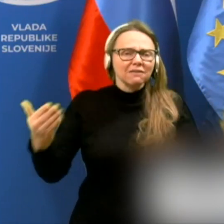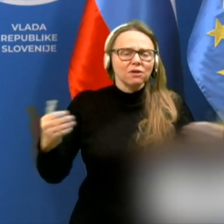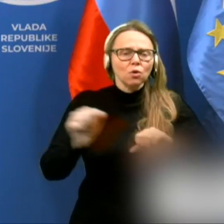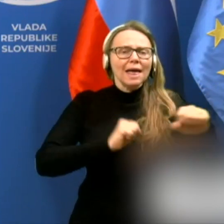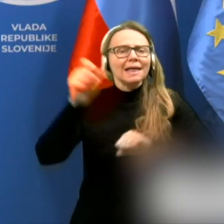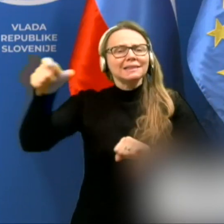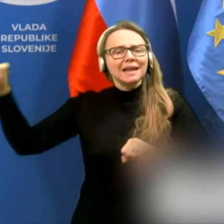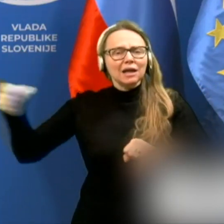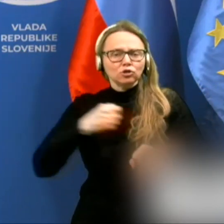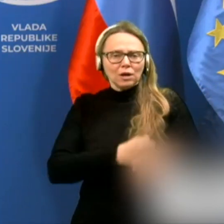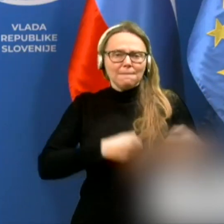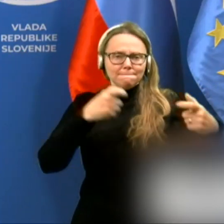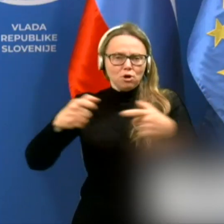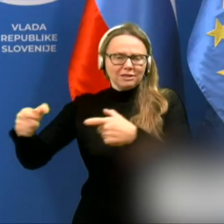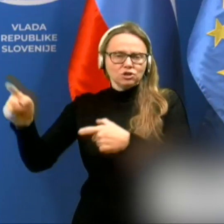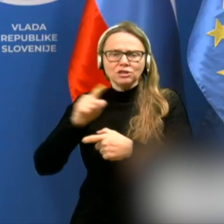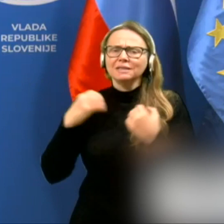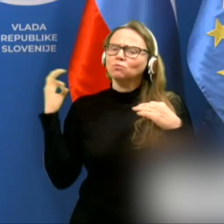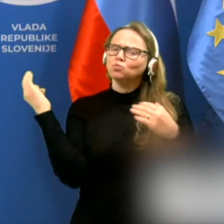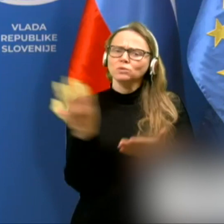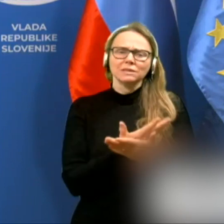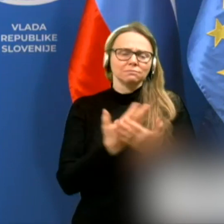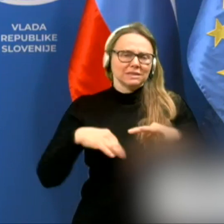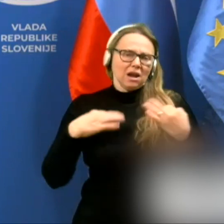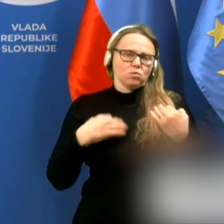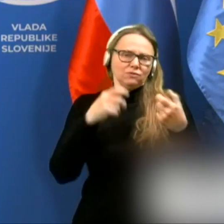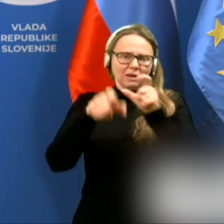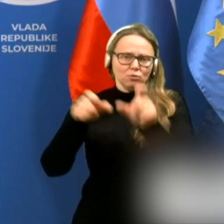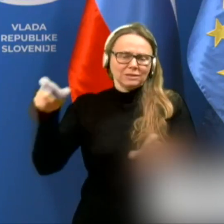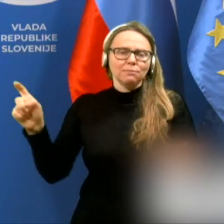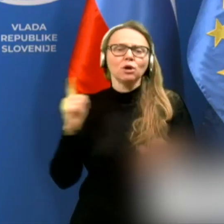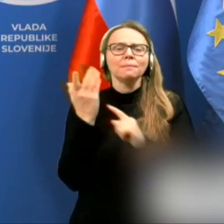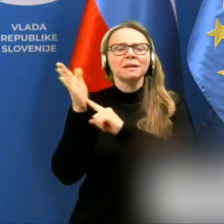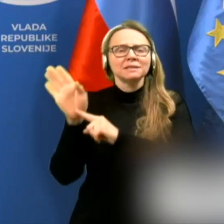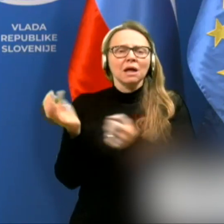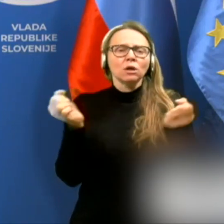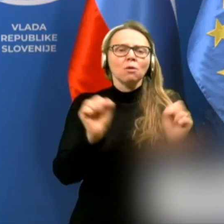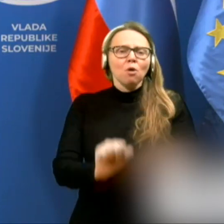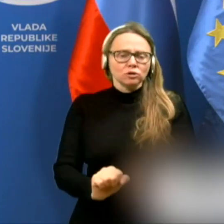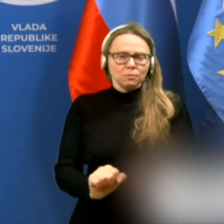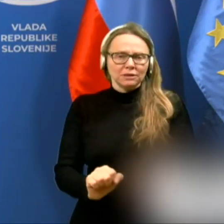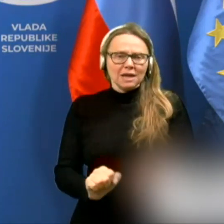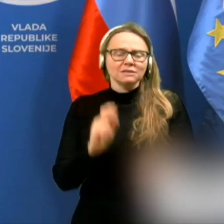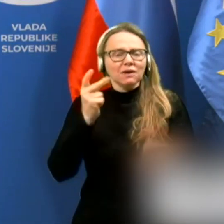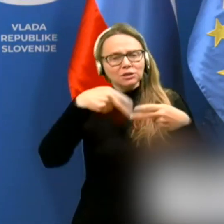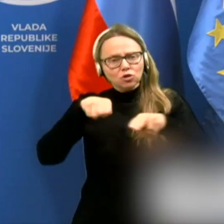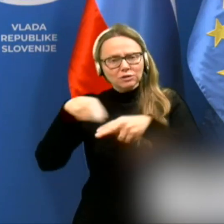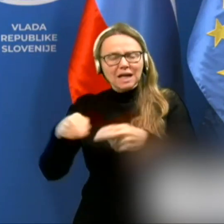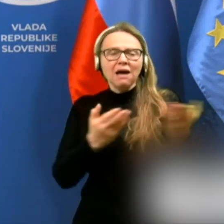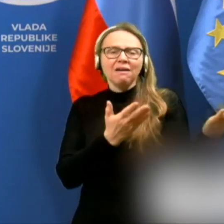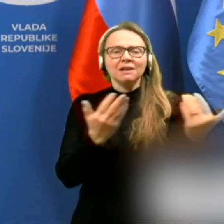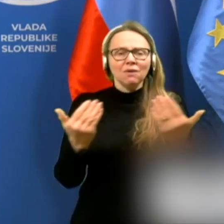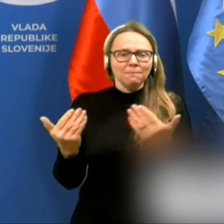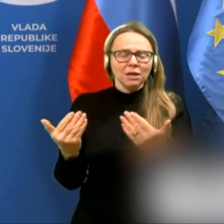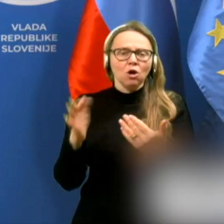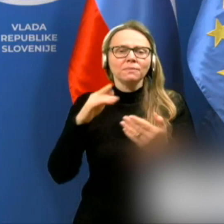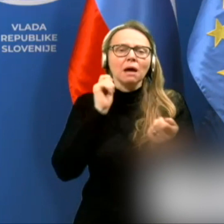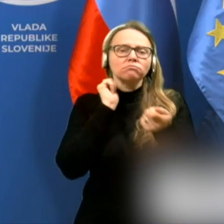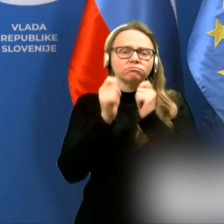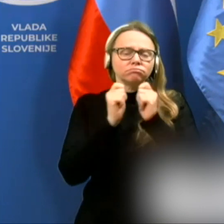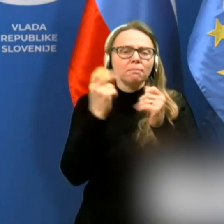direktorjem bolnišnic in vsemu zdravstvenemu vsebju in predstavnikom gospodarstva, ki so se odzvali vabilom na